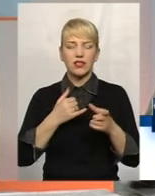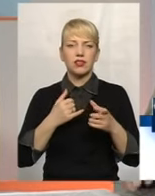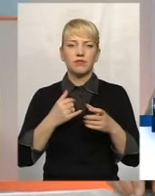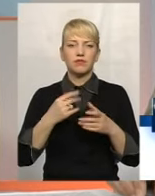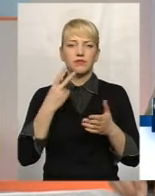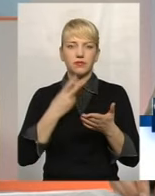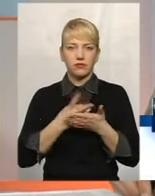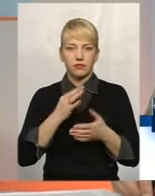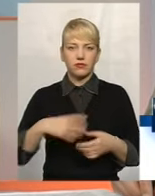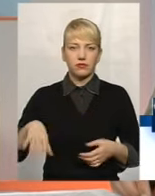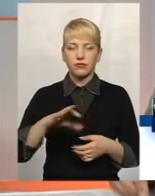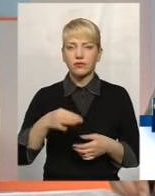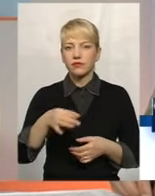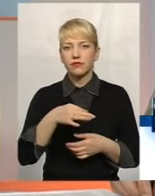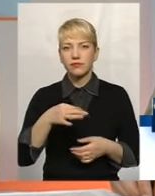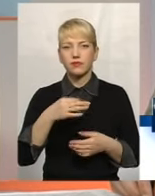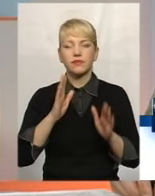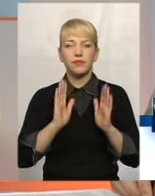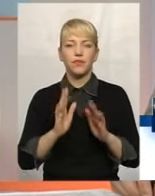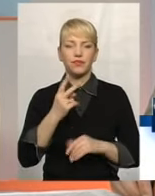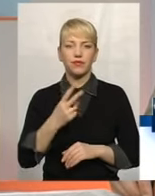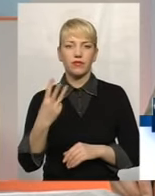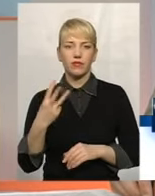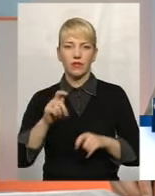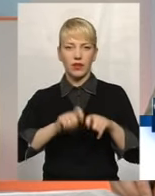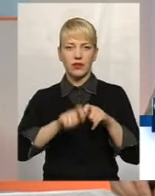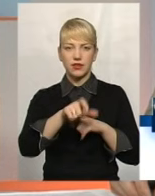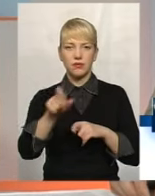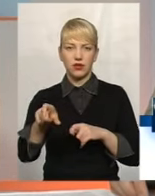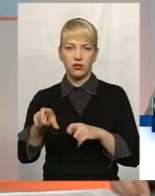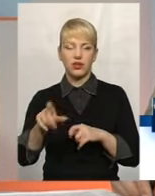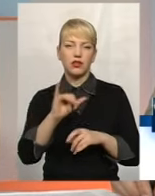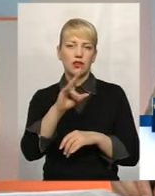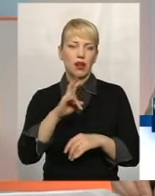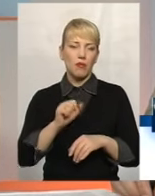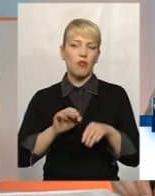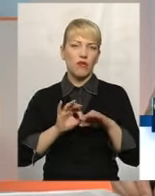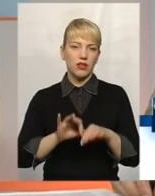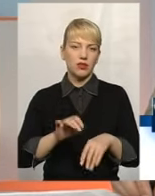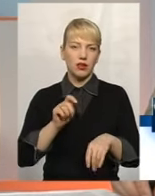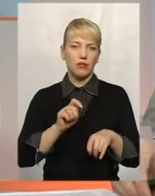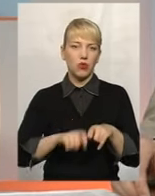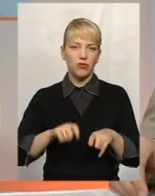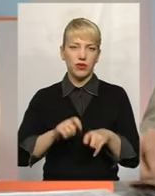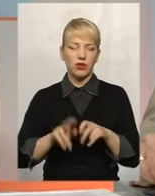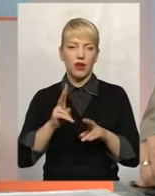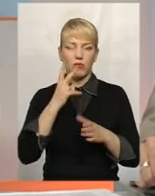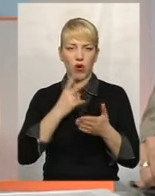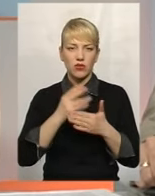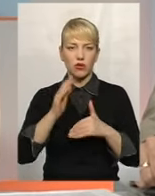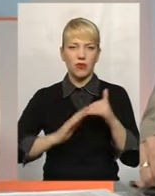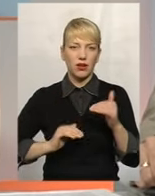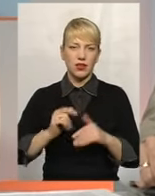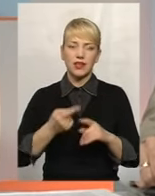всю область лише 23 інспектори праці для проведення перевірок. На жаль, як показує практика,